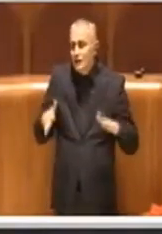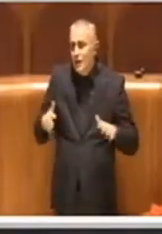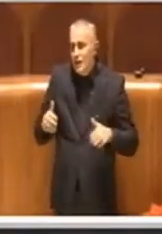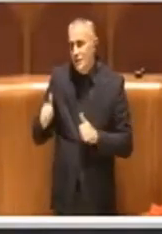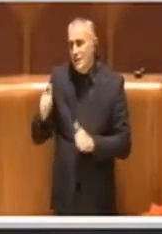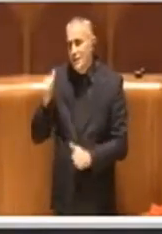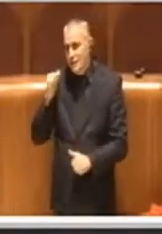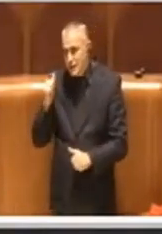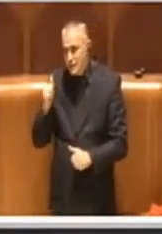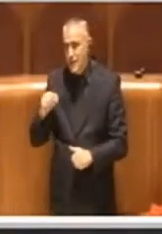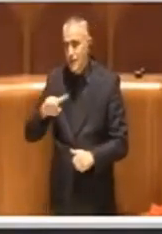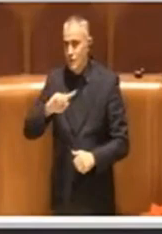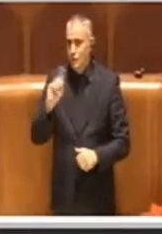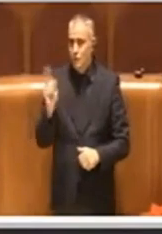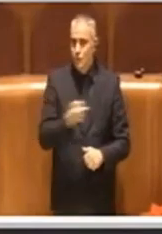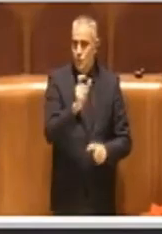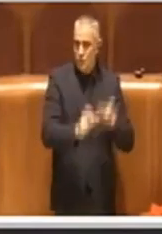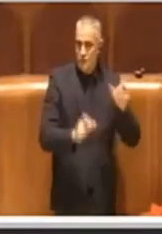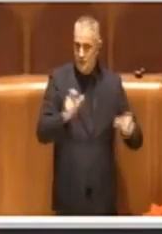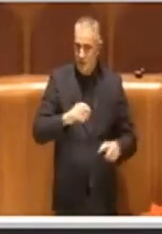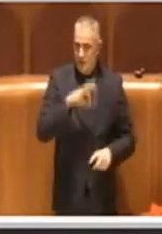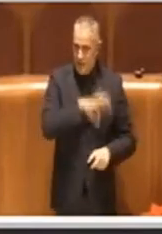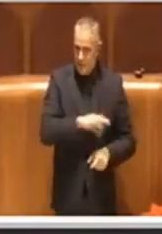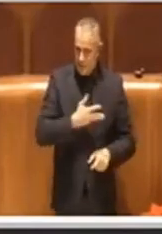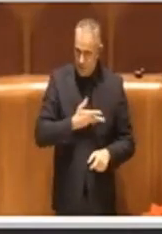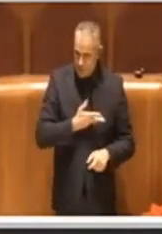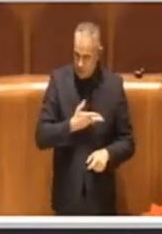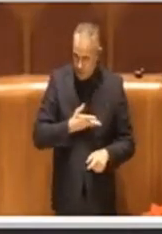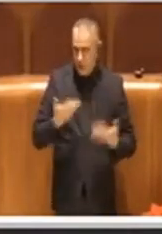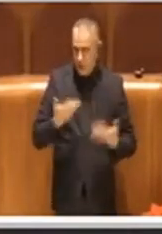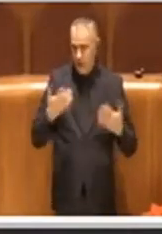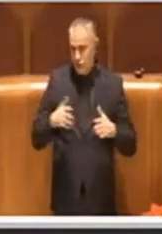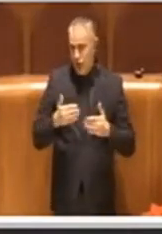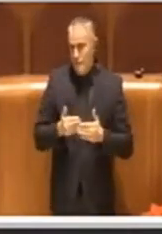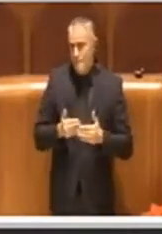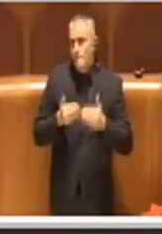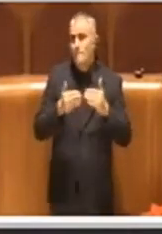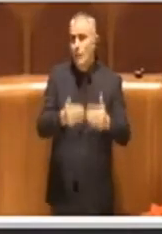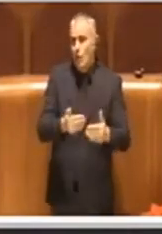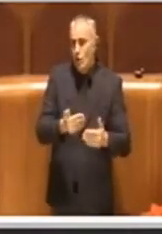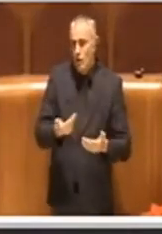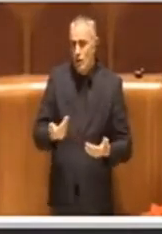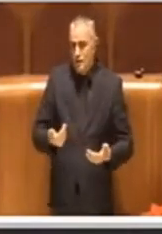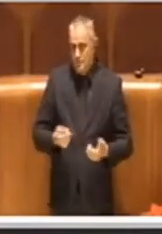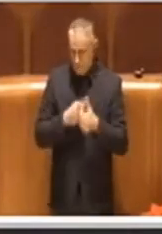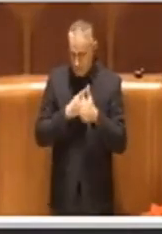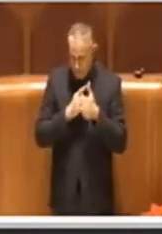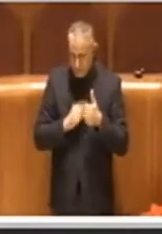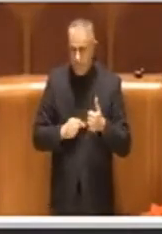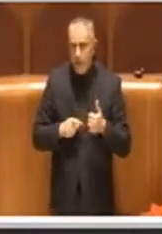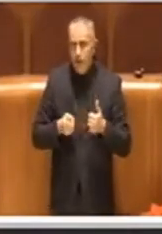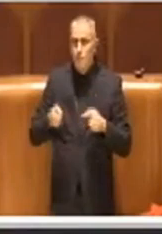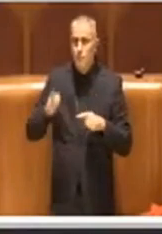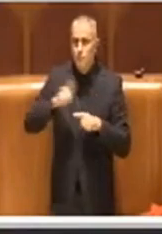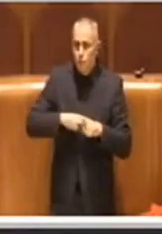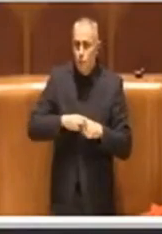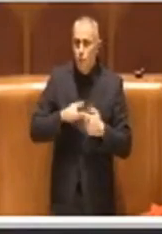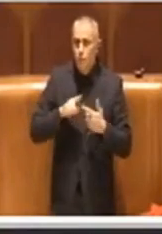quanti i beneficiari della misura e